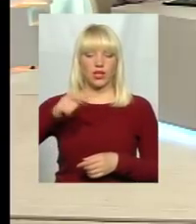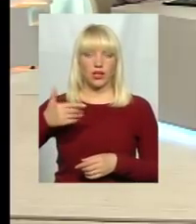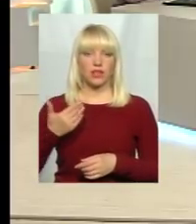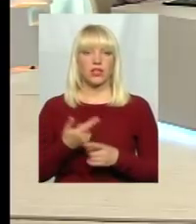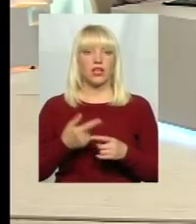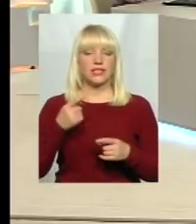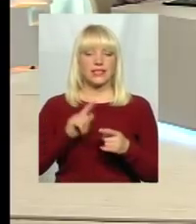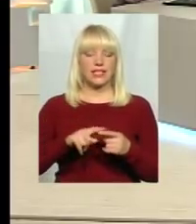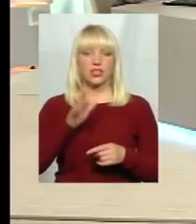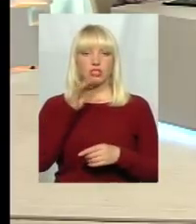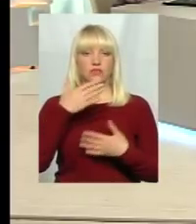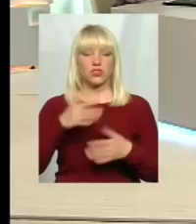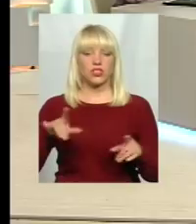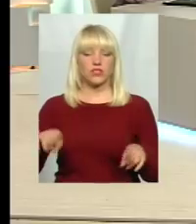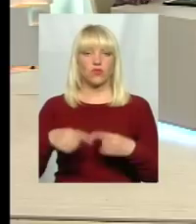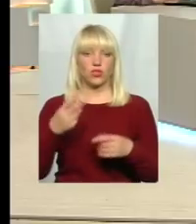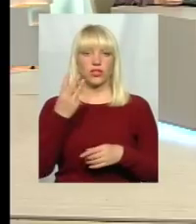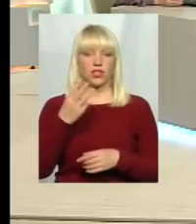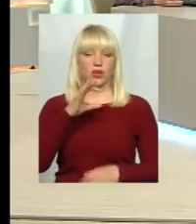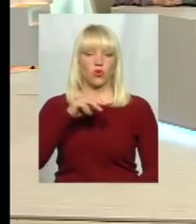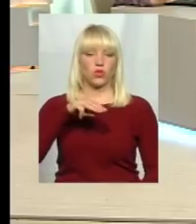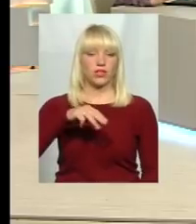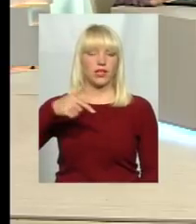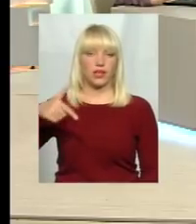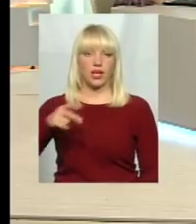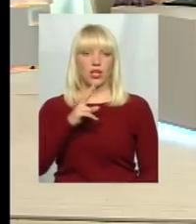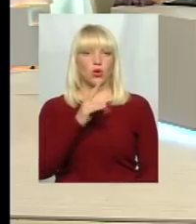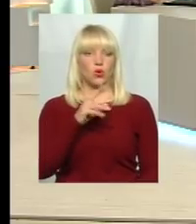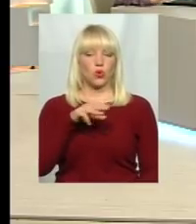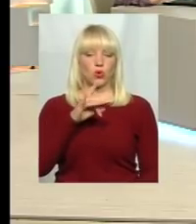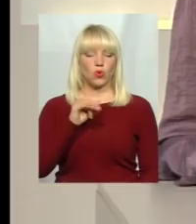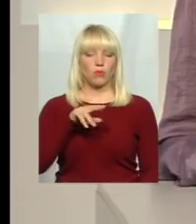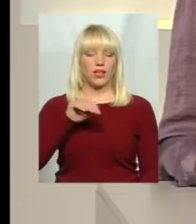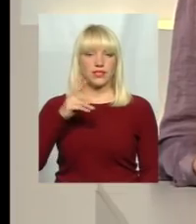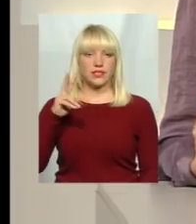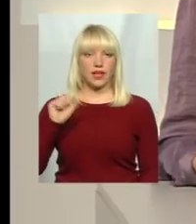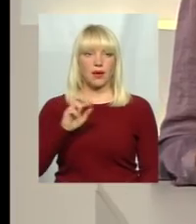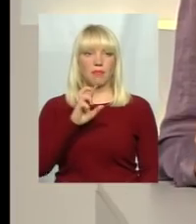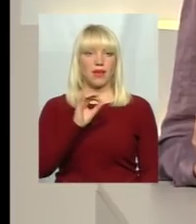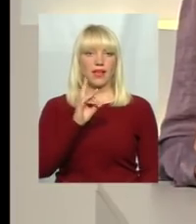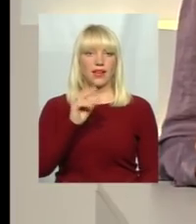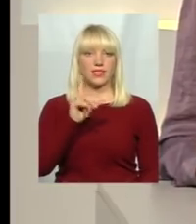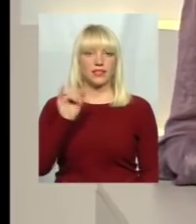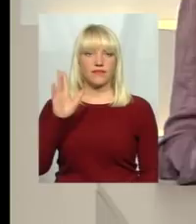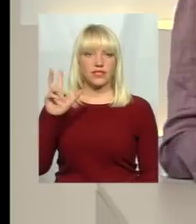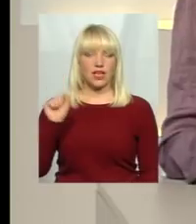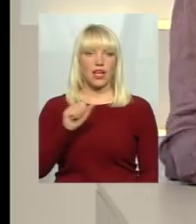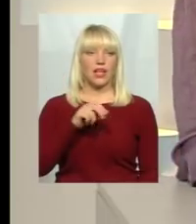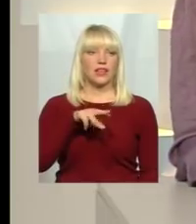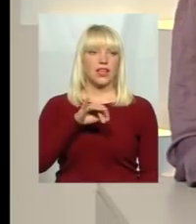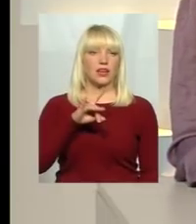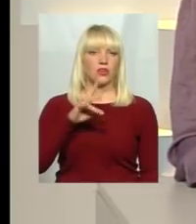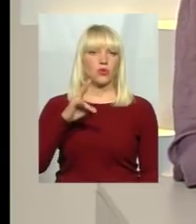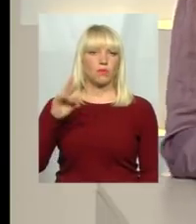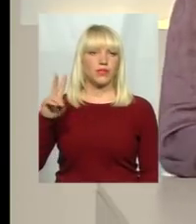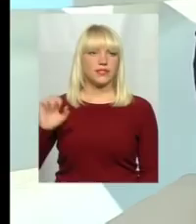Славутському районі вже три ОТГ – Крупецька, Березівська і Ганопільська. Які ж села ще залишаються і можуть претендувати на приєднання